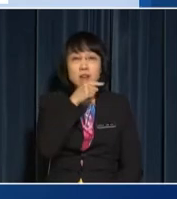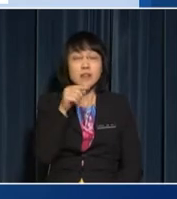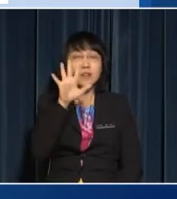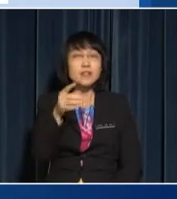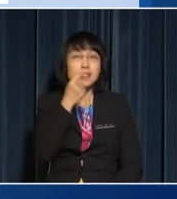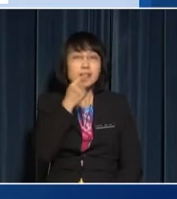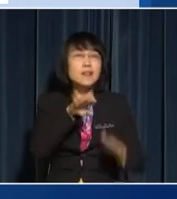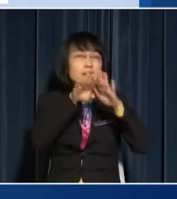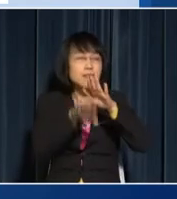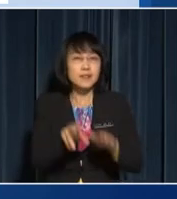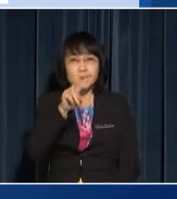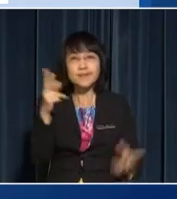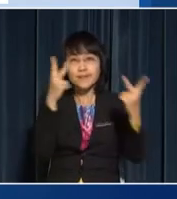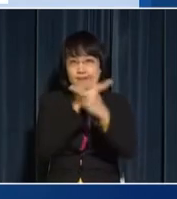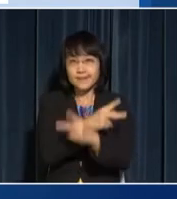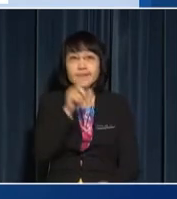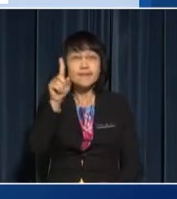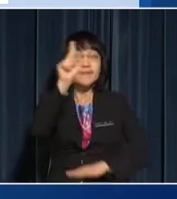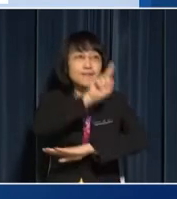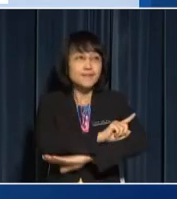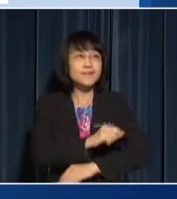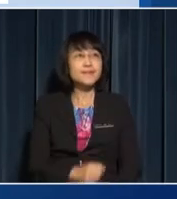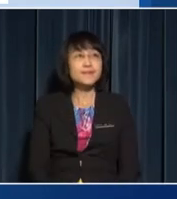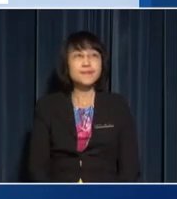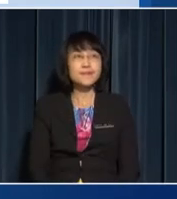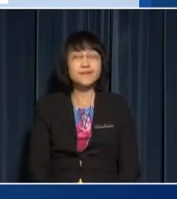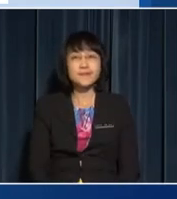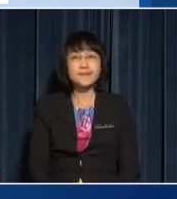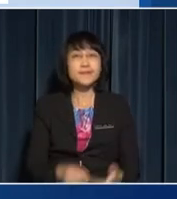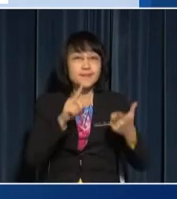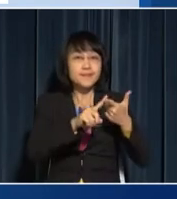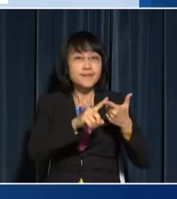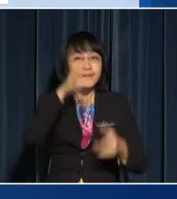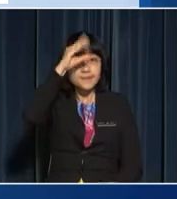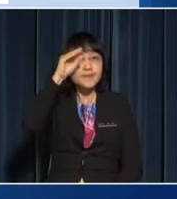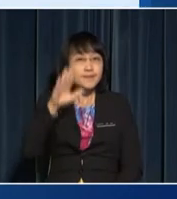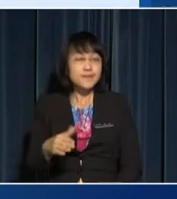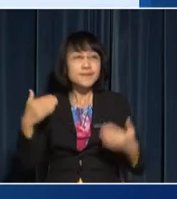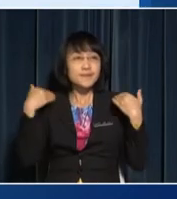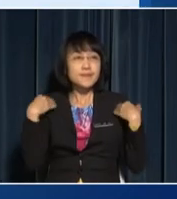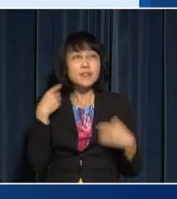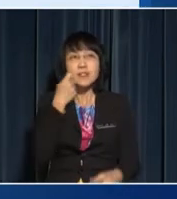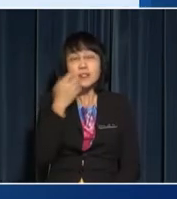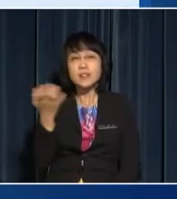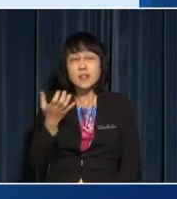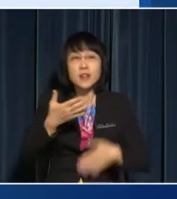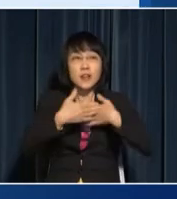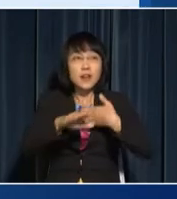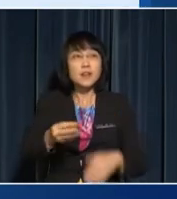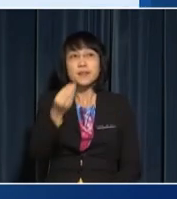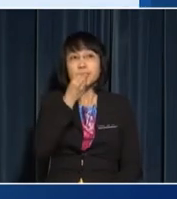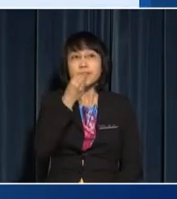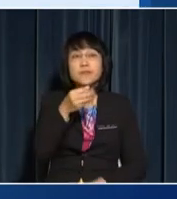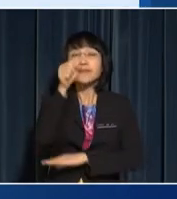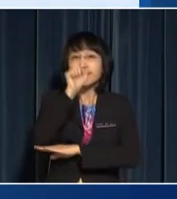brush your teeth at least twice a day Second, the boy has a toothache